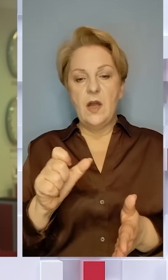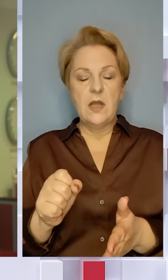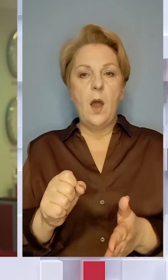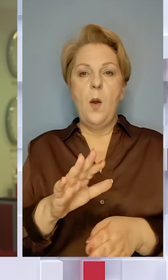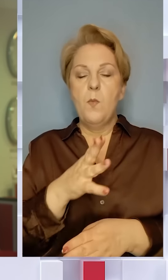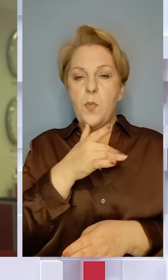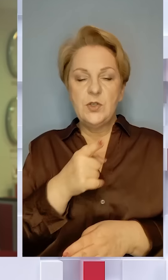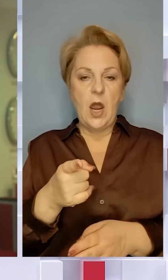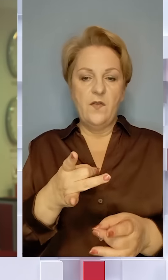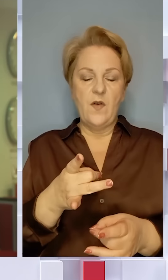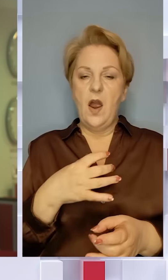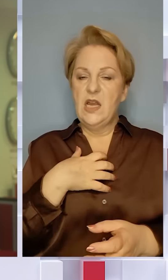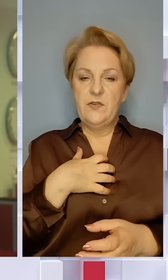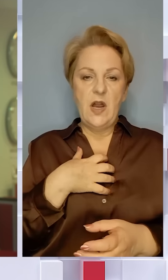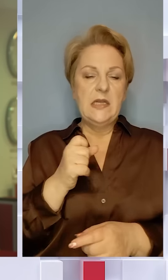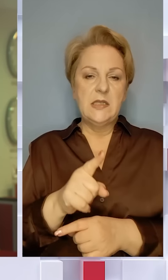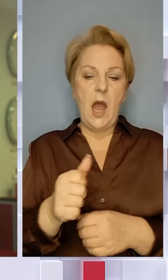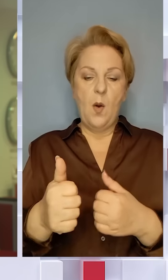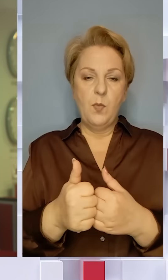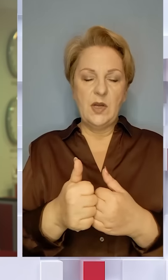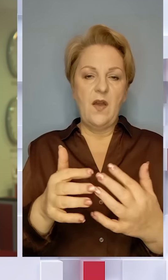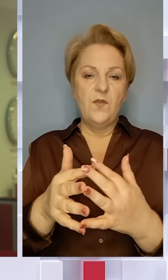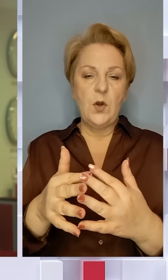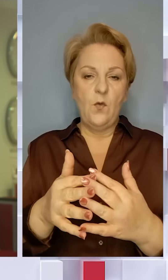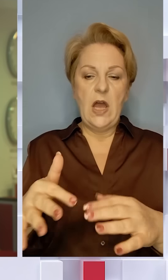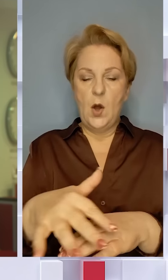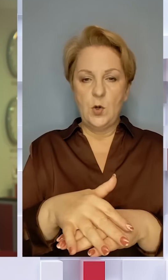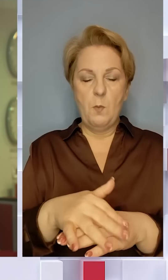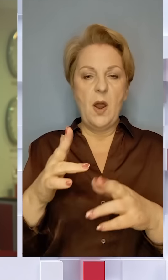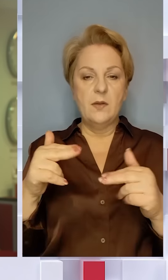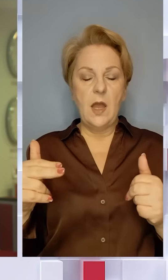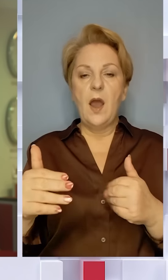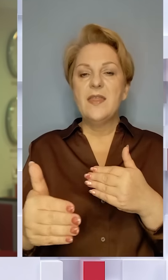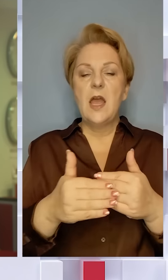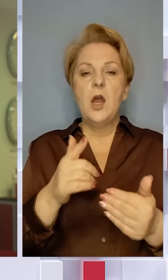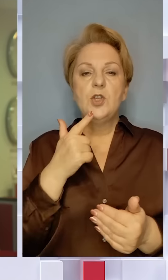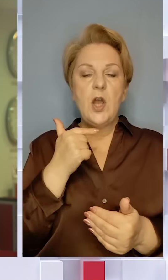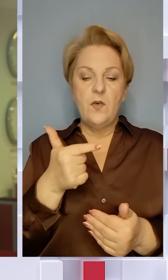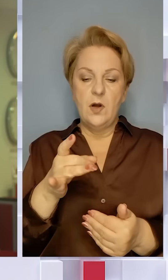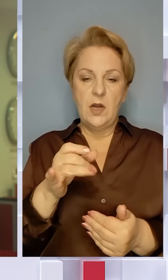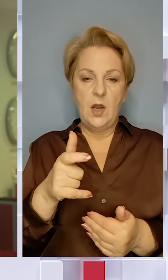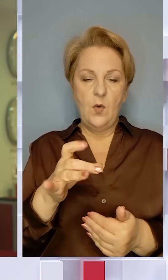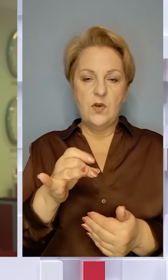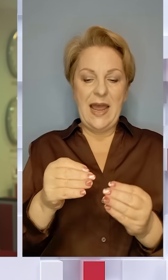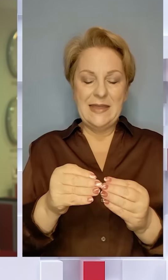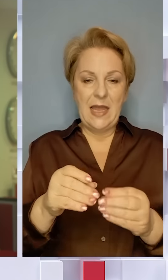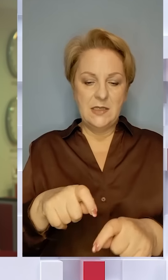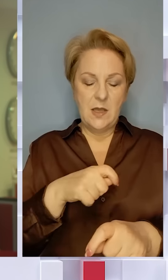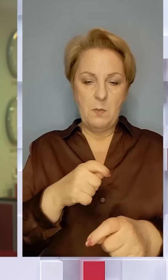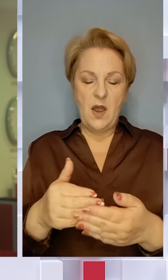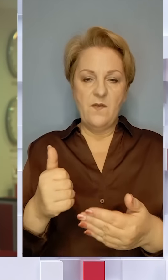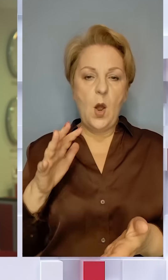найважливіше завдання для прифронтових громад Дніпропетровщини. Найближча до ворога – Червоногригорівська, всього за 10 кілометрів від